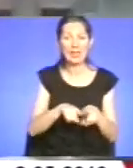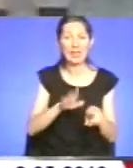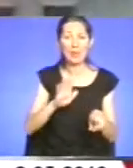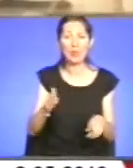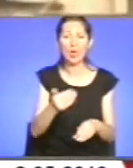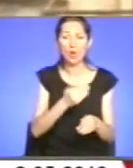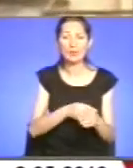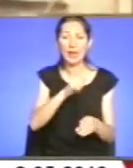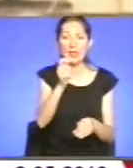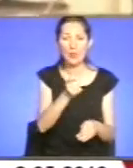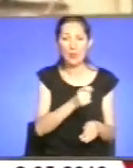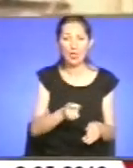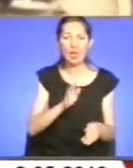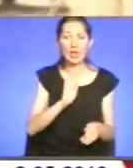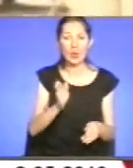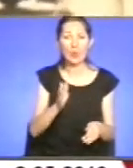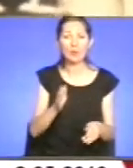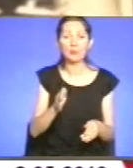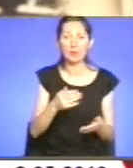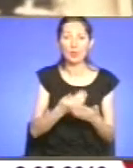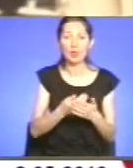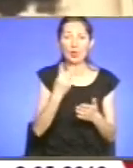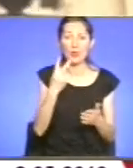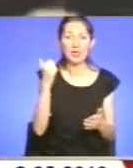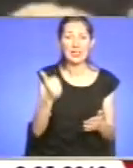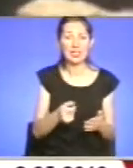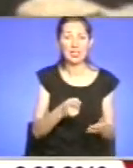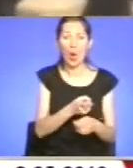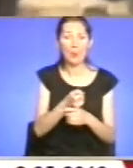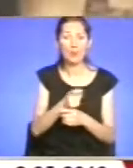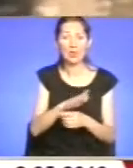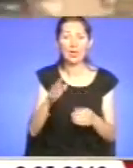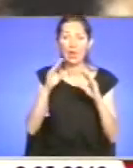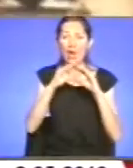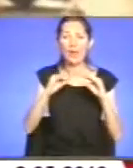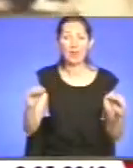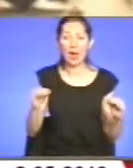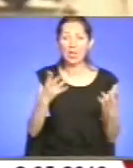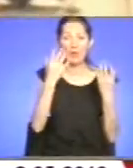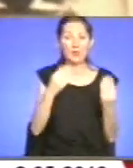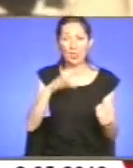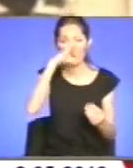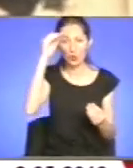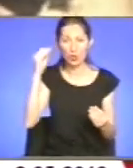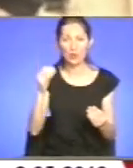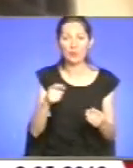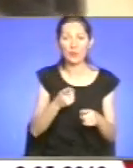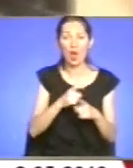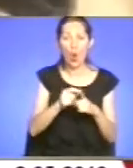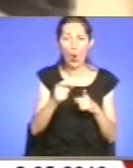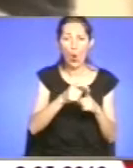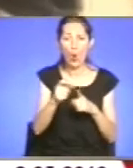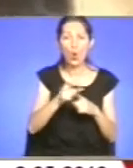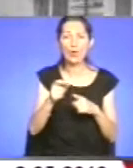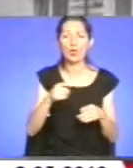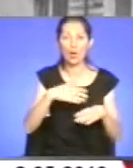тижнів. Постріли не стихали ні в день, ні вночі. Кулі пробивали шипки на вікнах. Коли залишатися у будинку стало